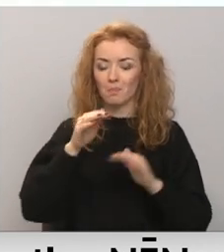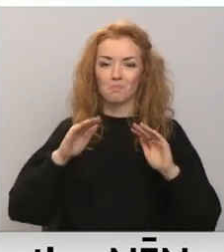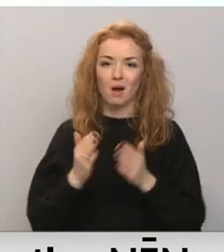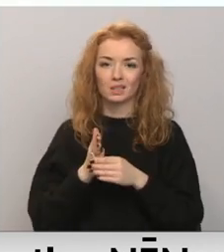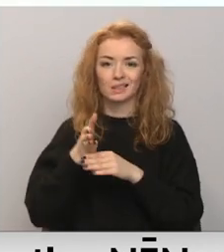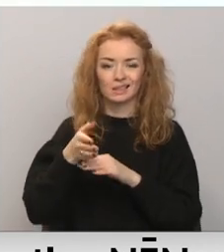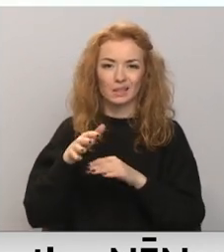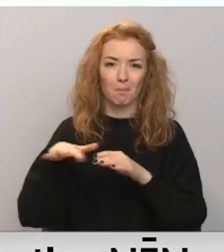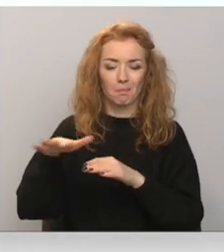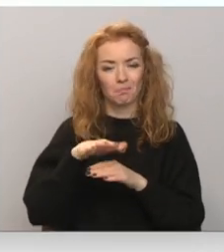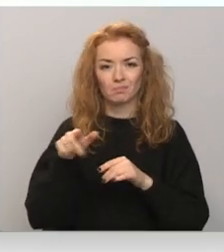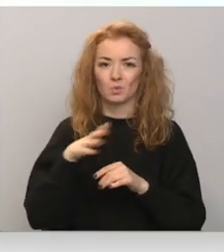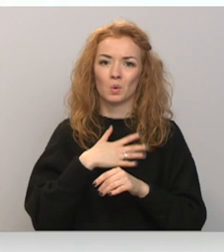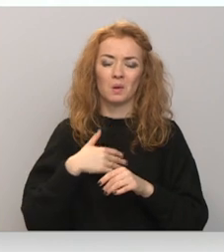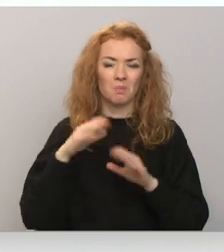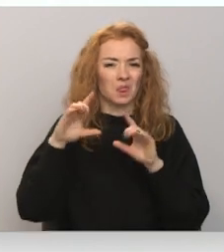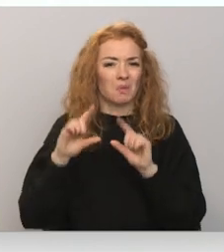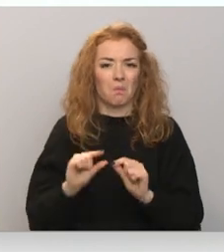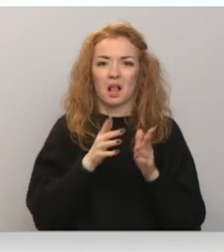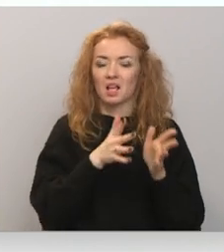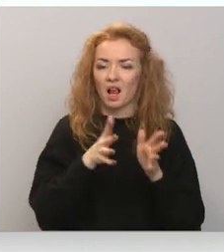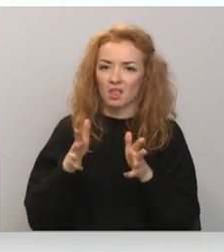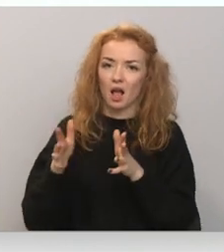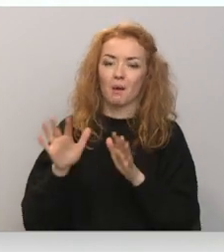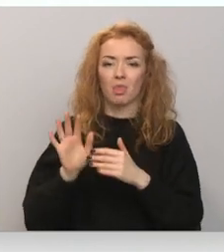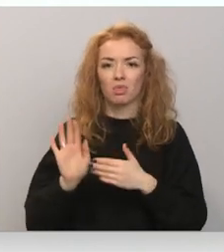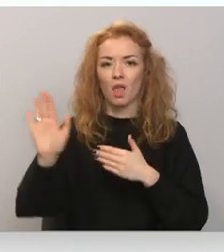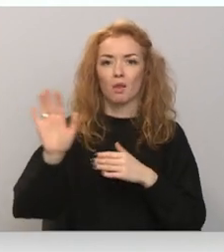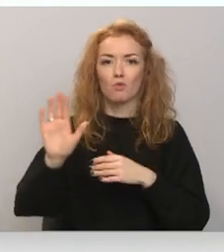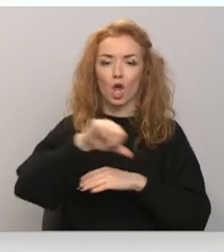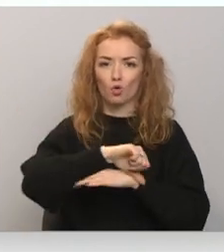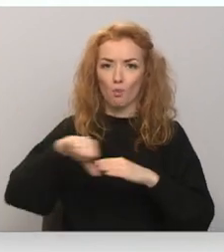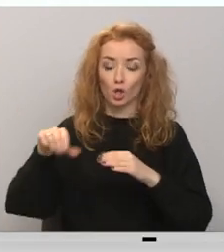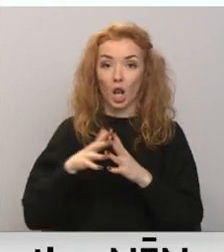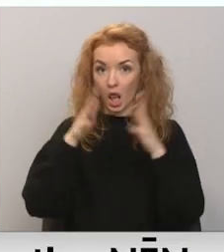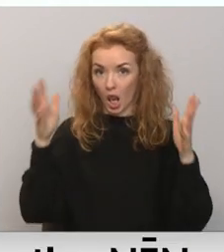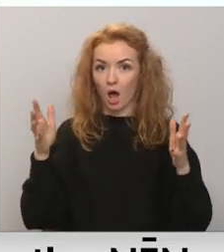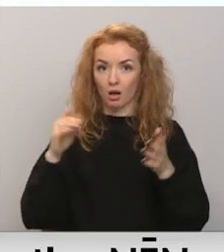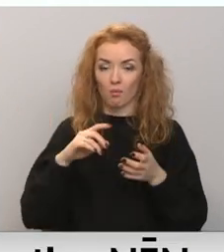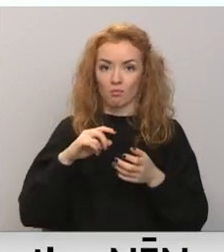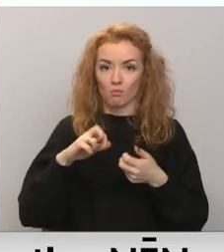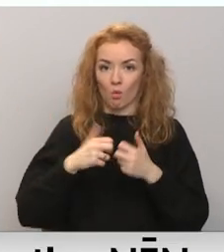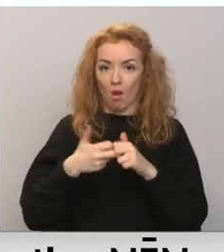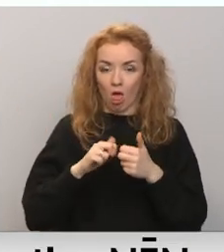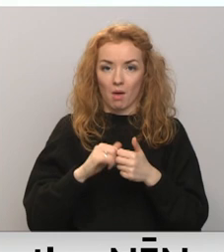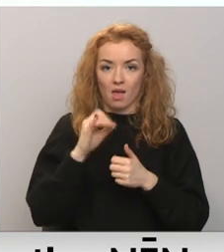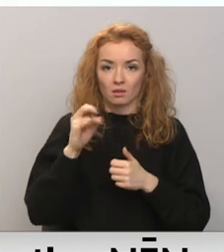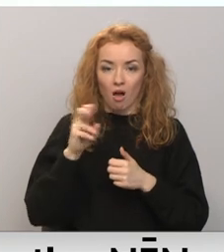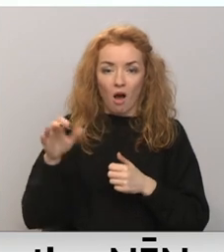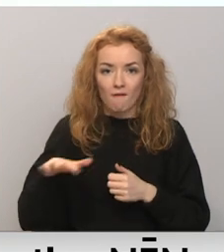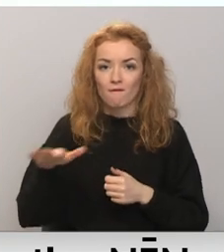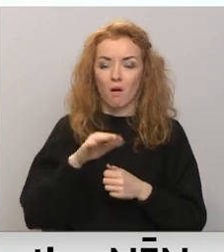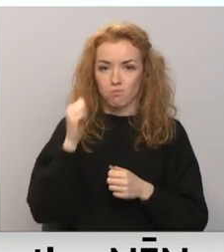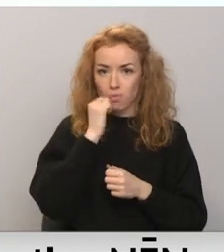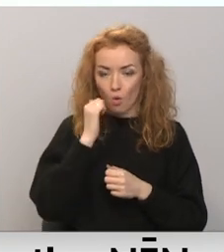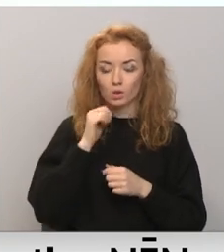minimāli ietekmē to visu, teiksim, kaut ko tālāk vai pierobežā, ir lielākā problēma ir iecevam bauska, kur tiešām šāda